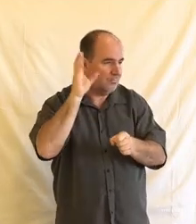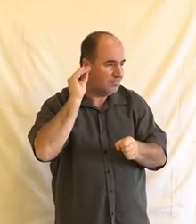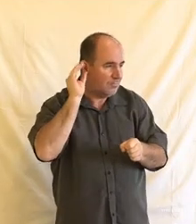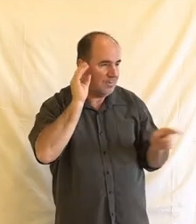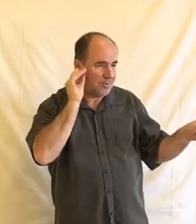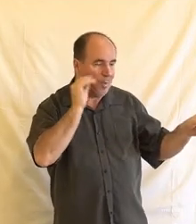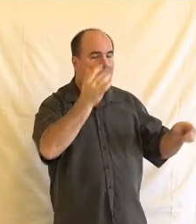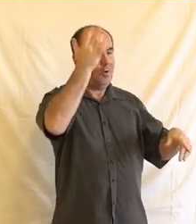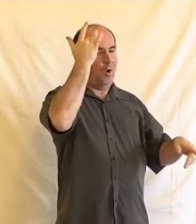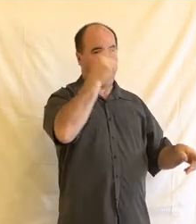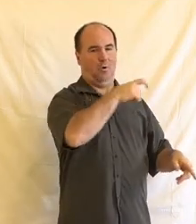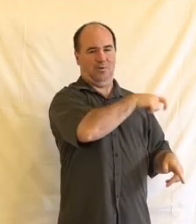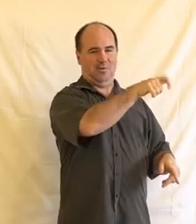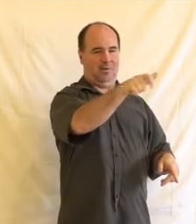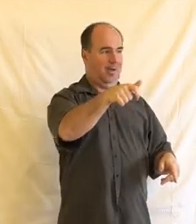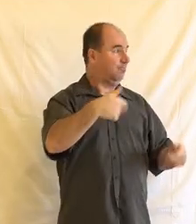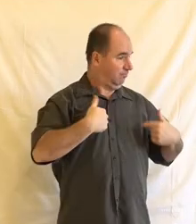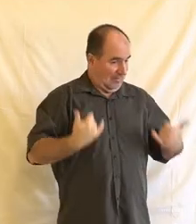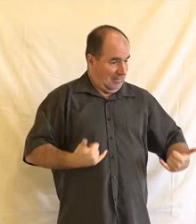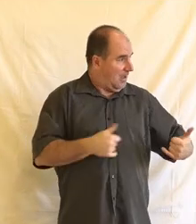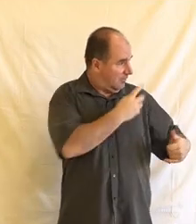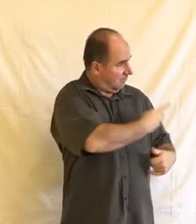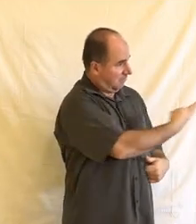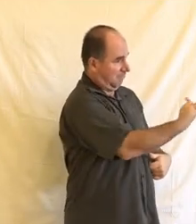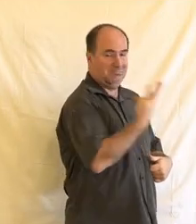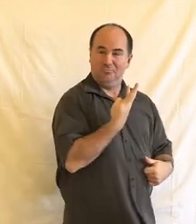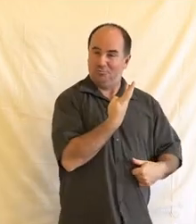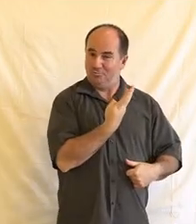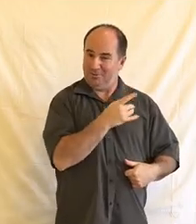odborníkům z praxe, jako jsme třeba tady my čtyři